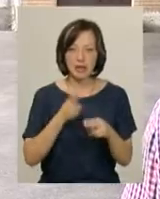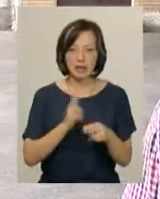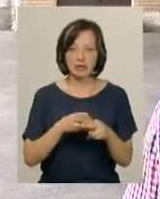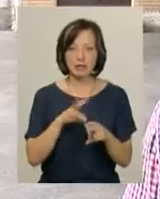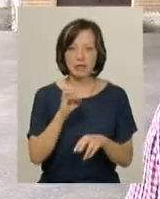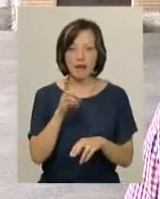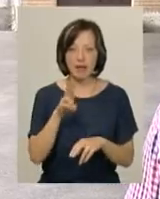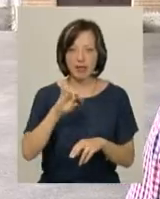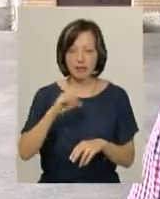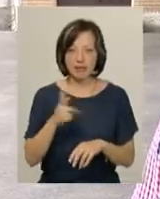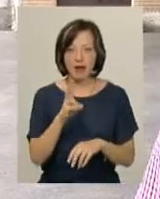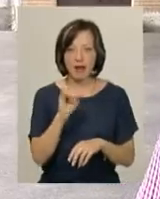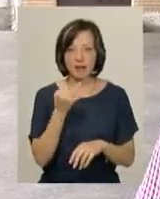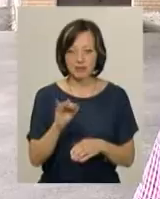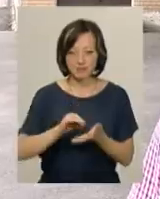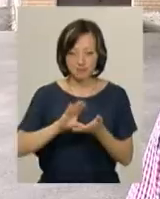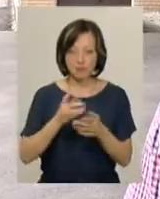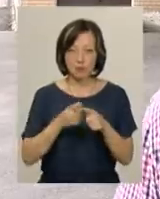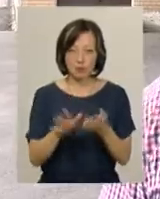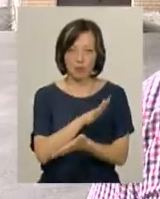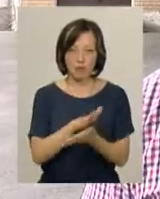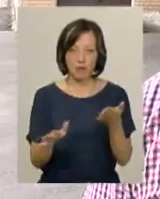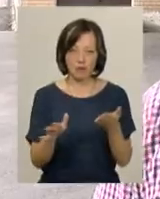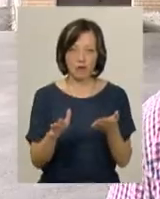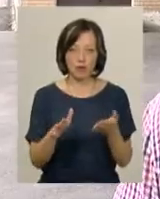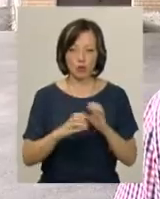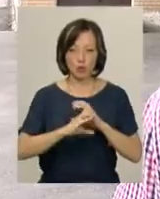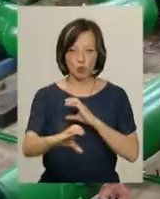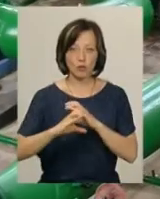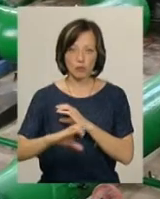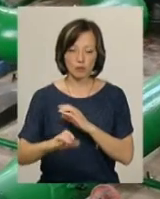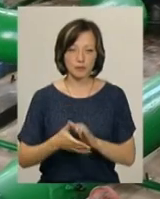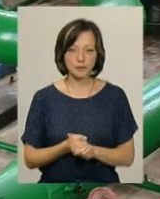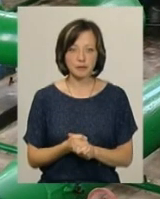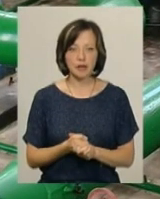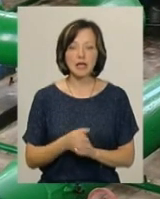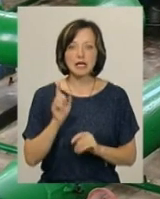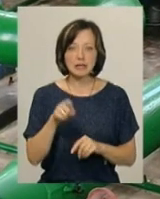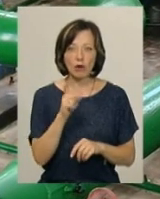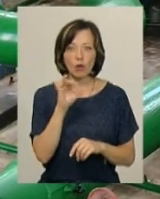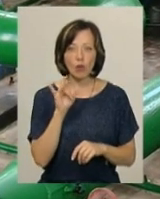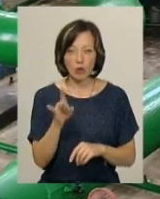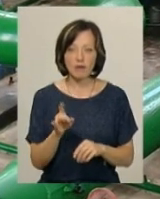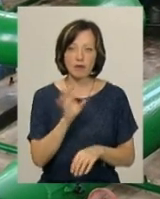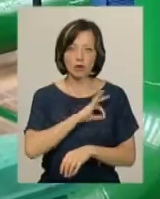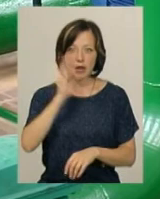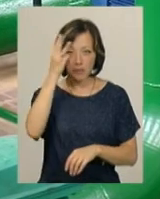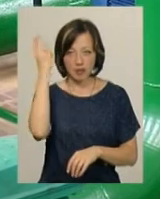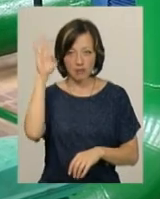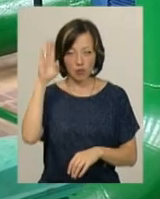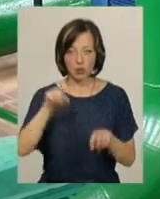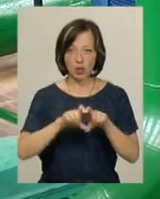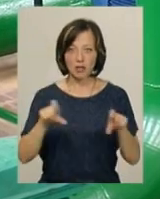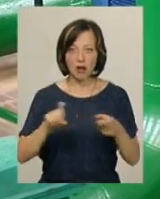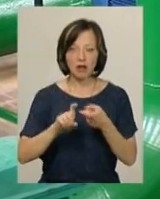це марганцію, це кальцію. Такі відкладення теж промиваються з трубопроводів. Саме гіпохлорид натрій використовує Хмельницького Доканал